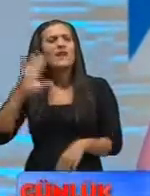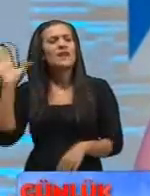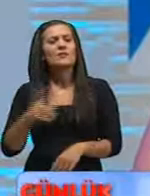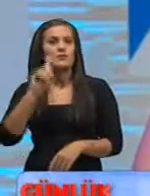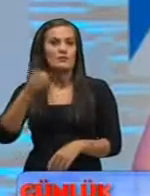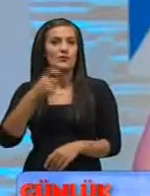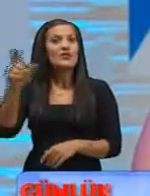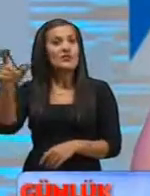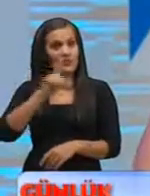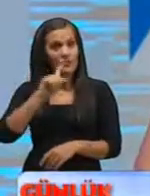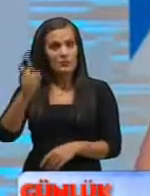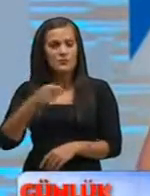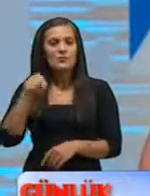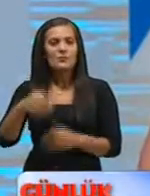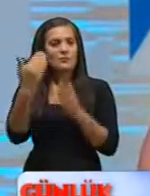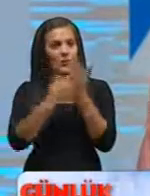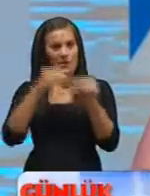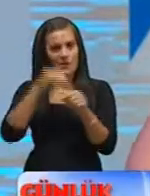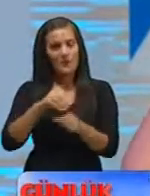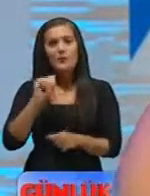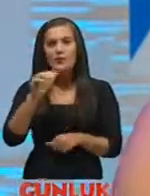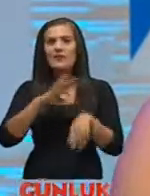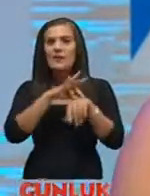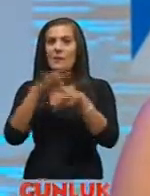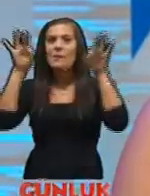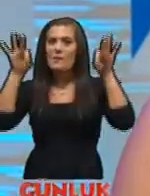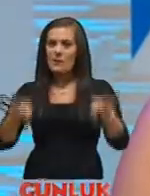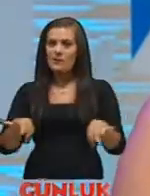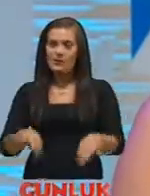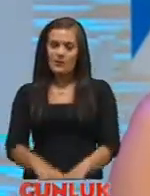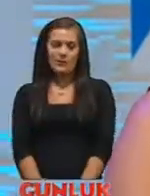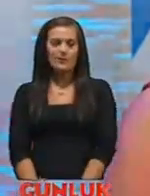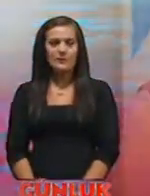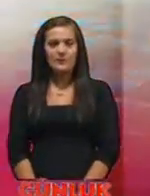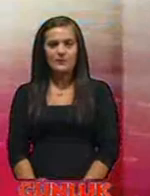şeyi bulacağınız cevabınız bu programda günlük rehber başlıyor efendim.